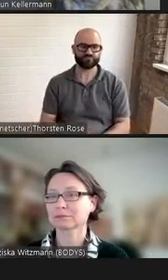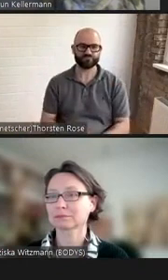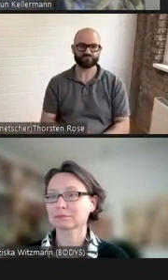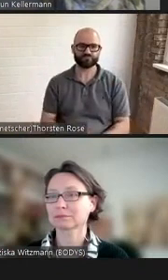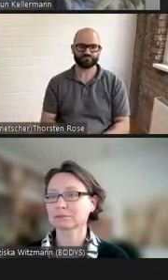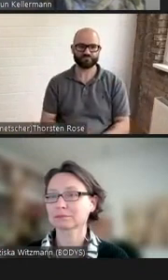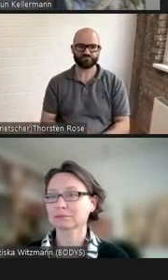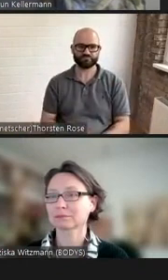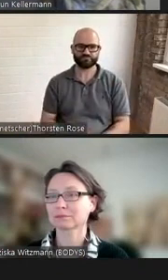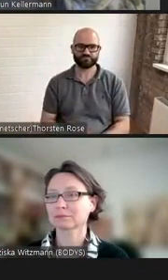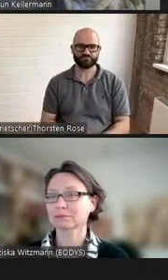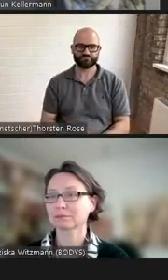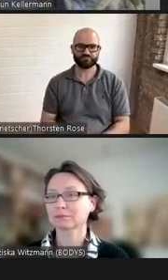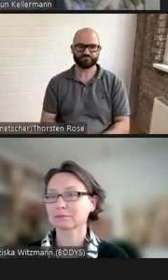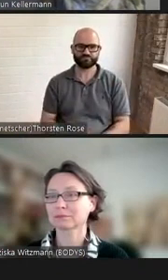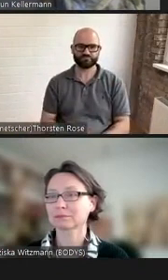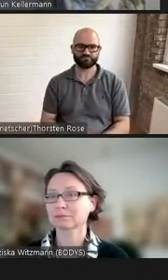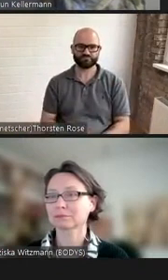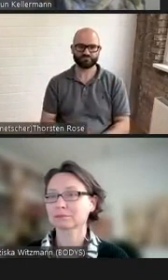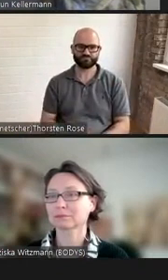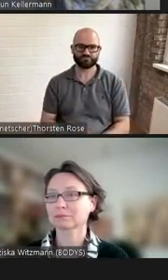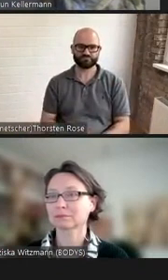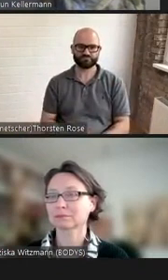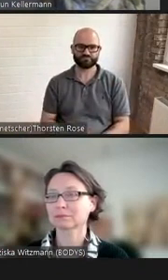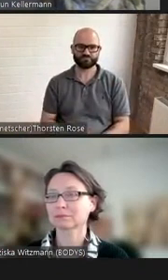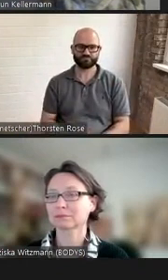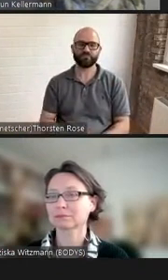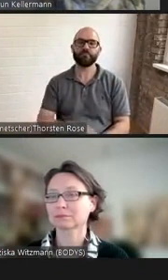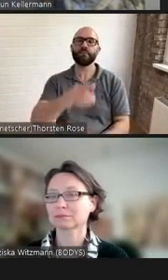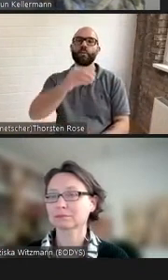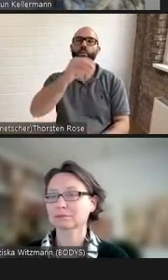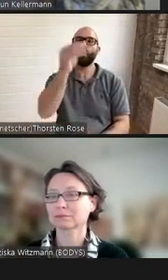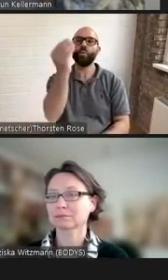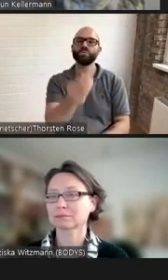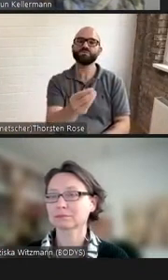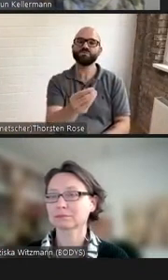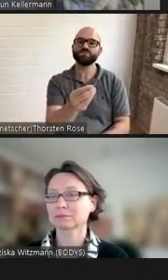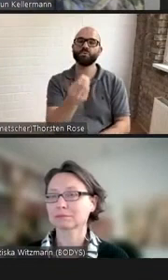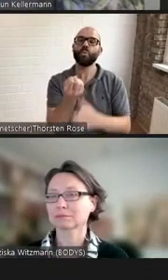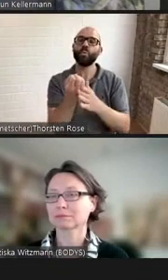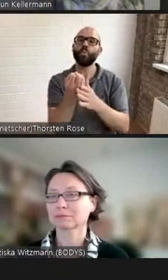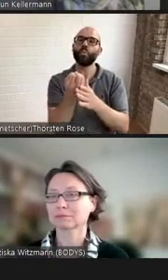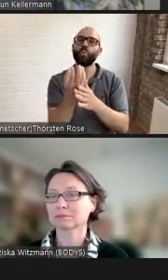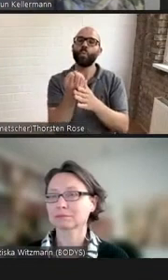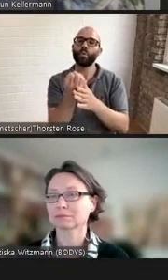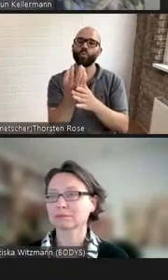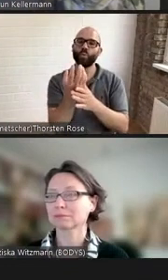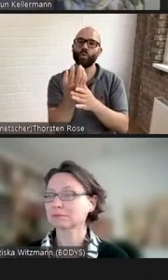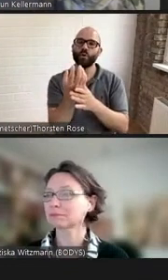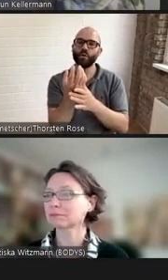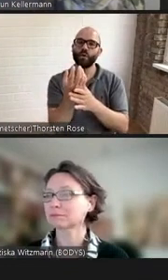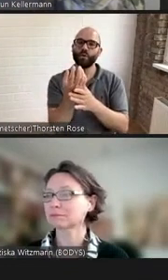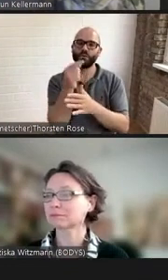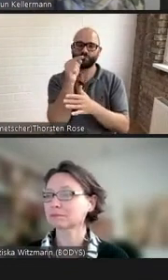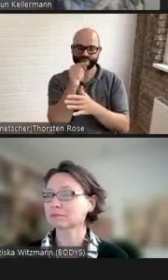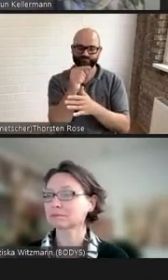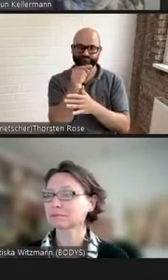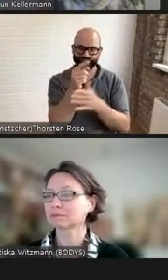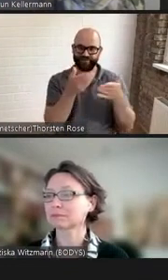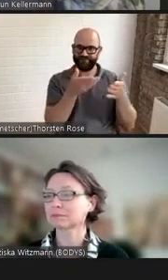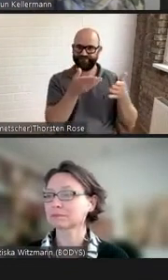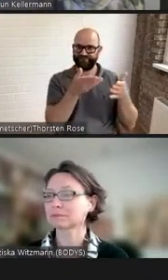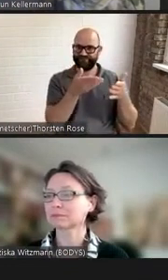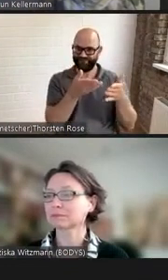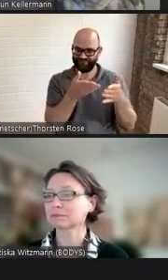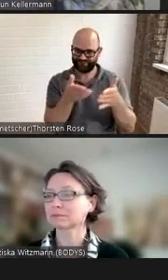den Genuss von Kunst und Kultur wird als Alternative zu einer auch